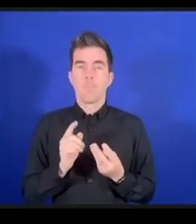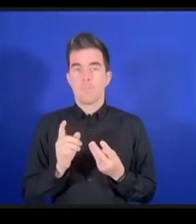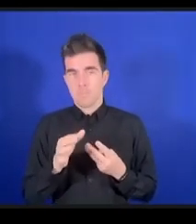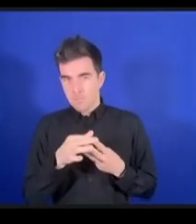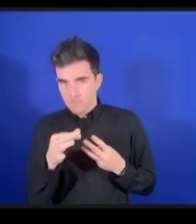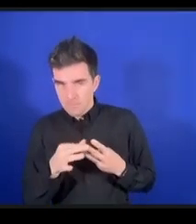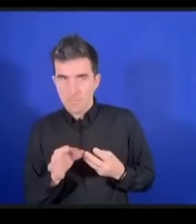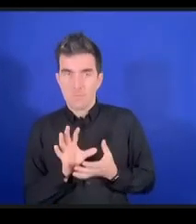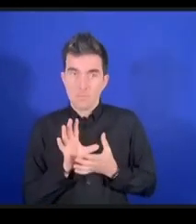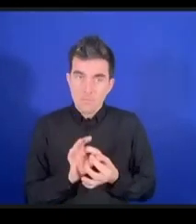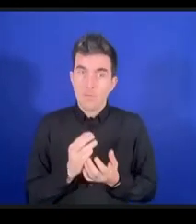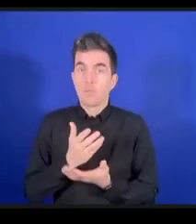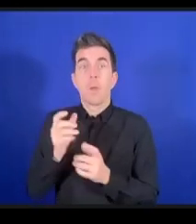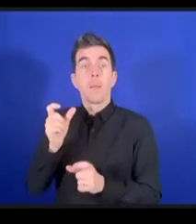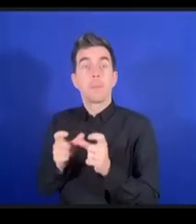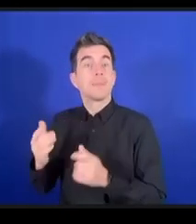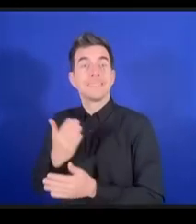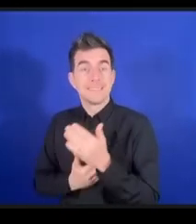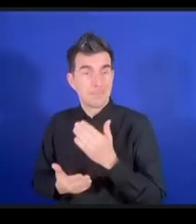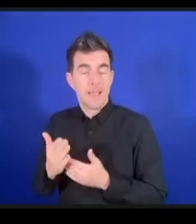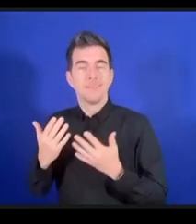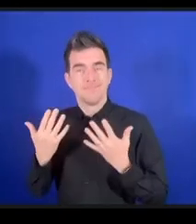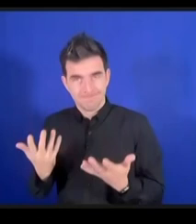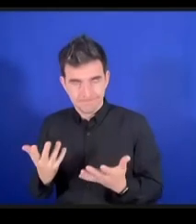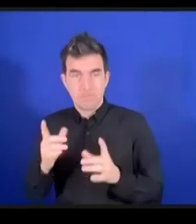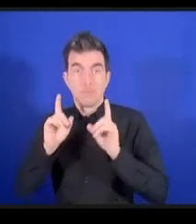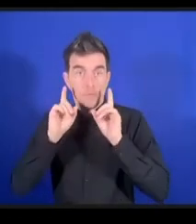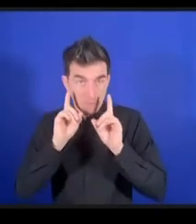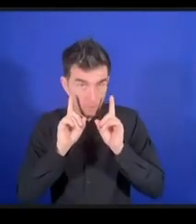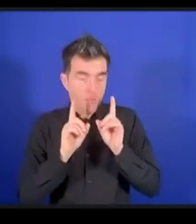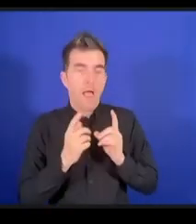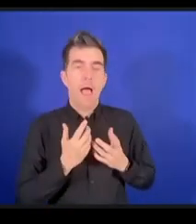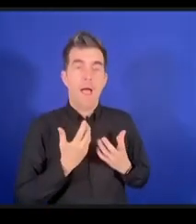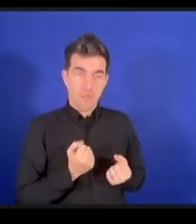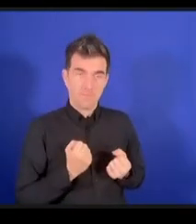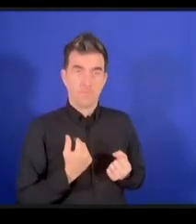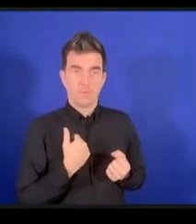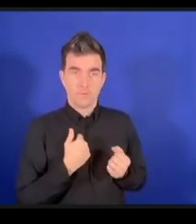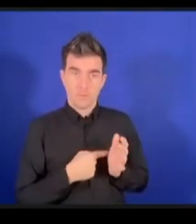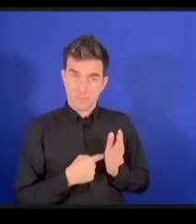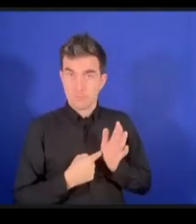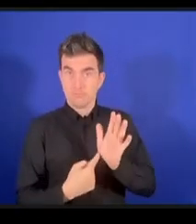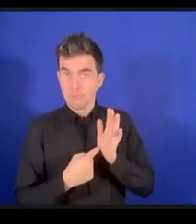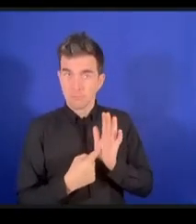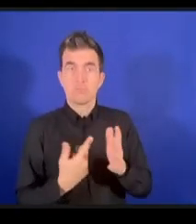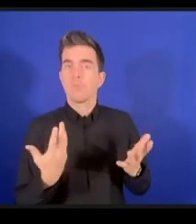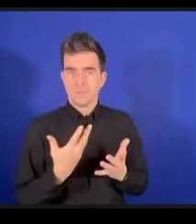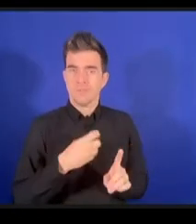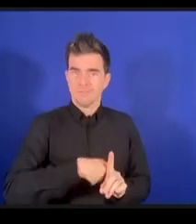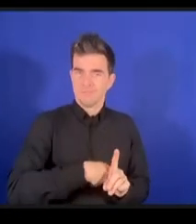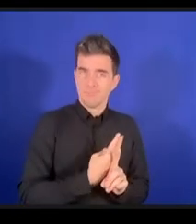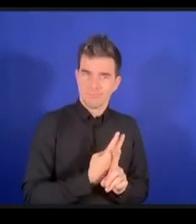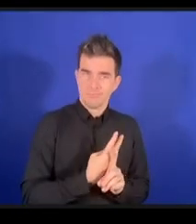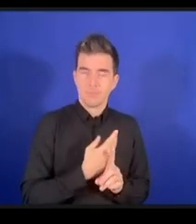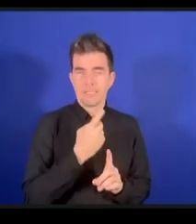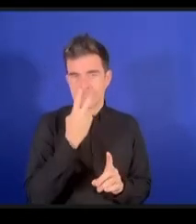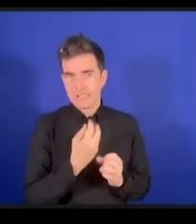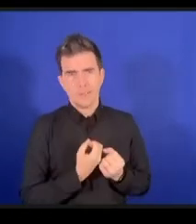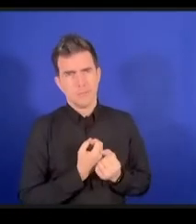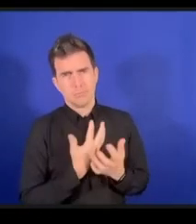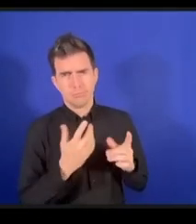ODD et un certain nombre de ODD sont concernés. Chaque ODD